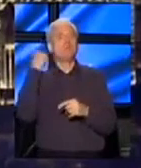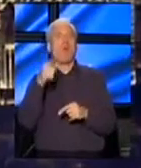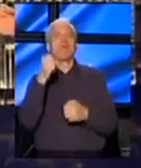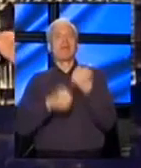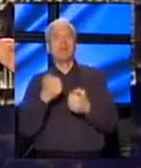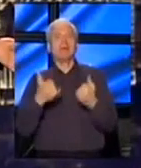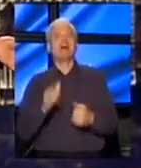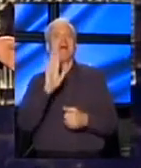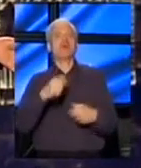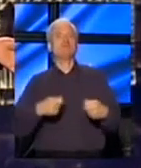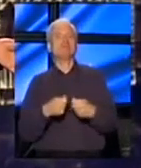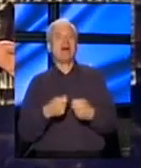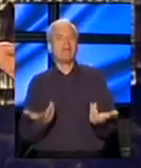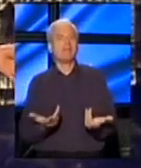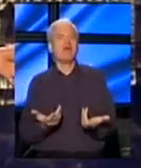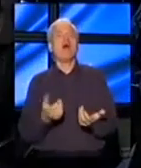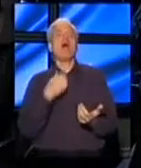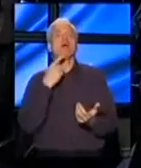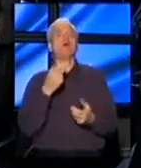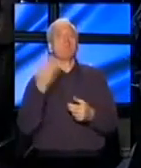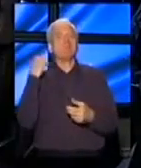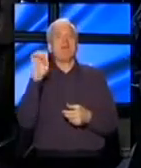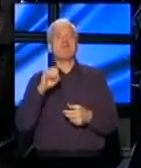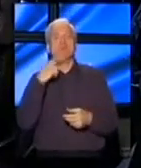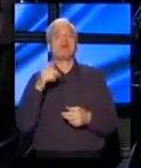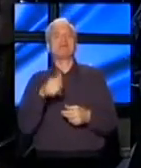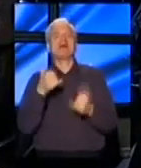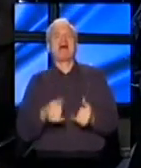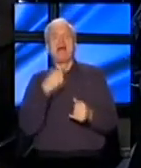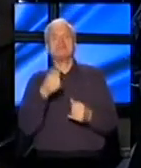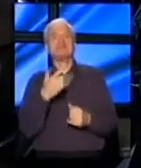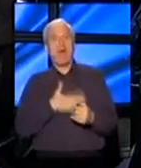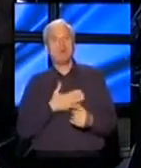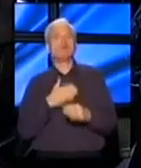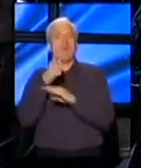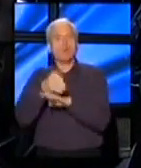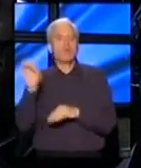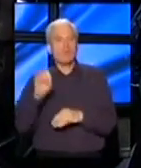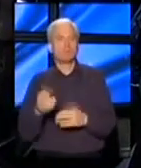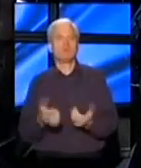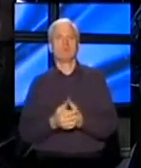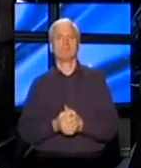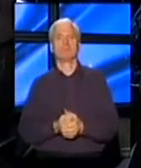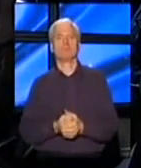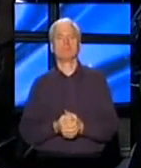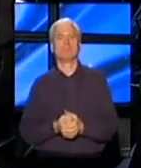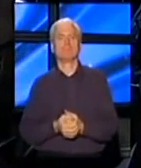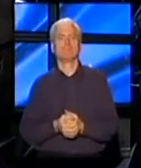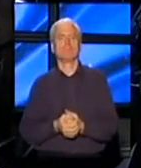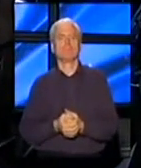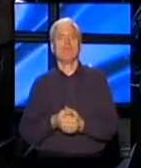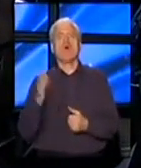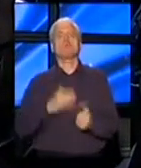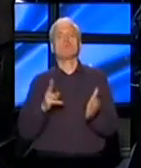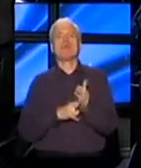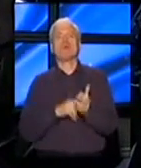sad kažete da vam je saradnik. U Evropskoj uniji ste govorili da treba Srbi da bude se narupanjenom tepiku, sad kažete da hoćete o nju, a sad kažete i da nećete. Gospodine